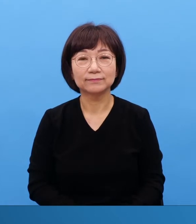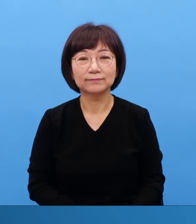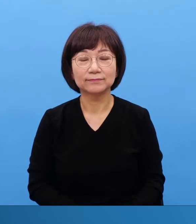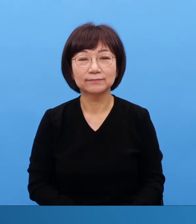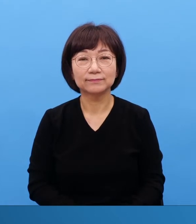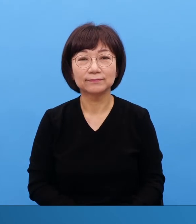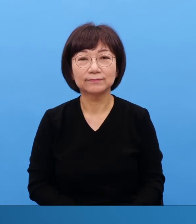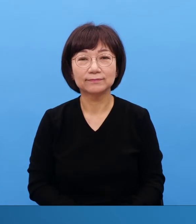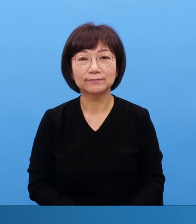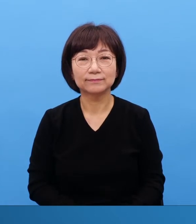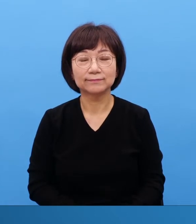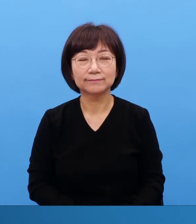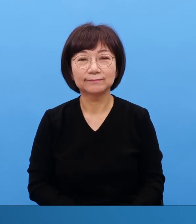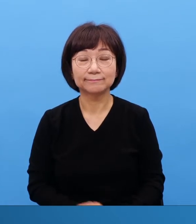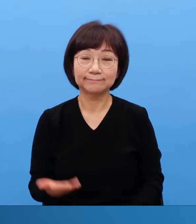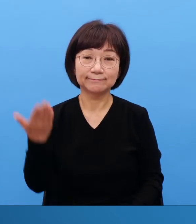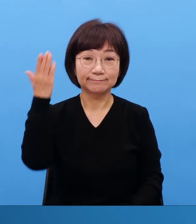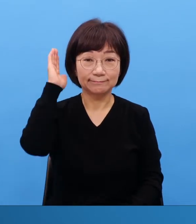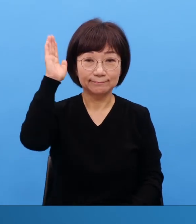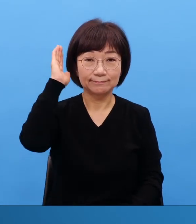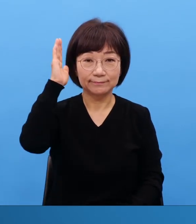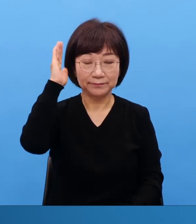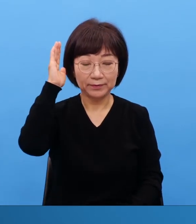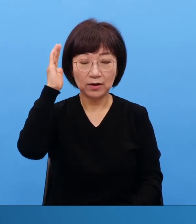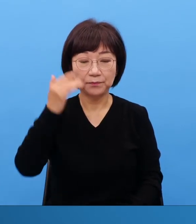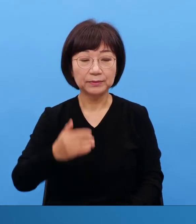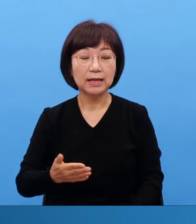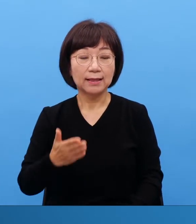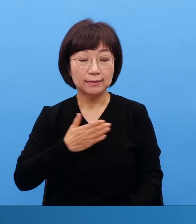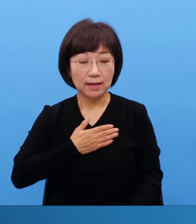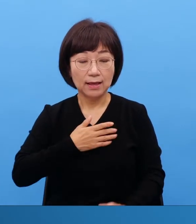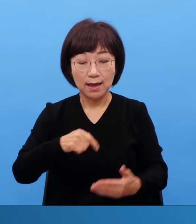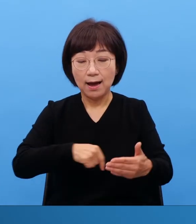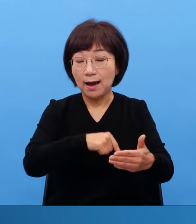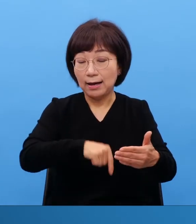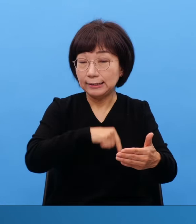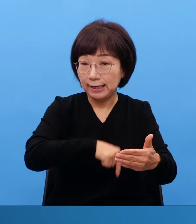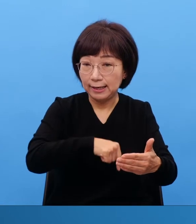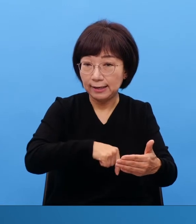내 속에 하나님의 계획이